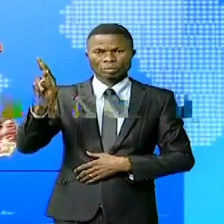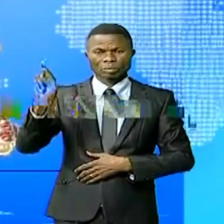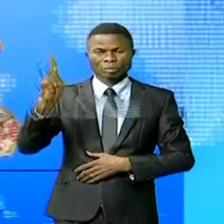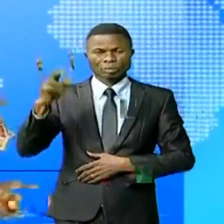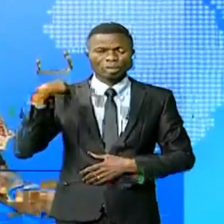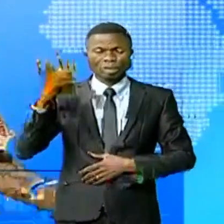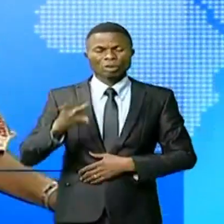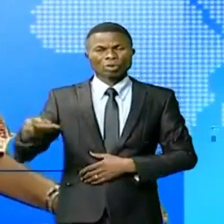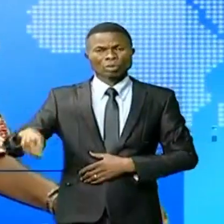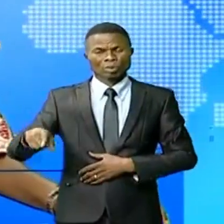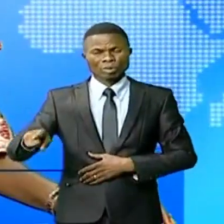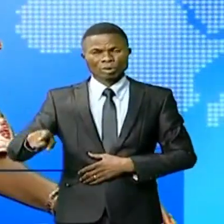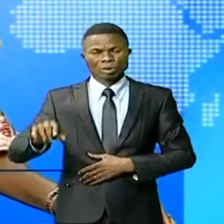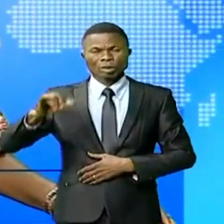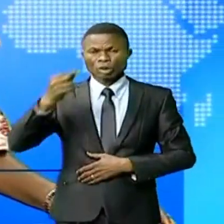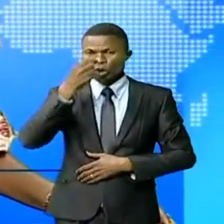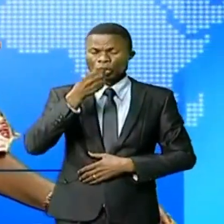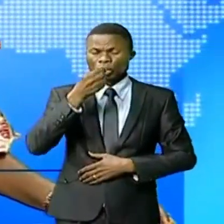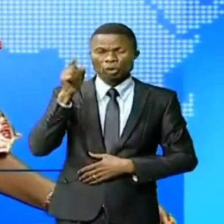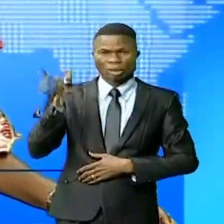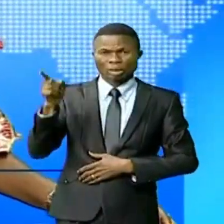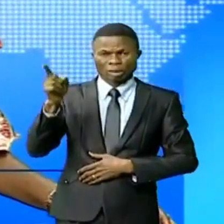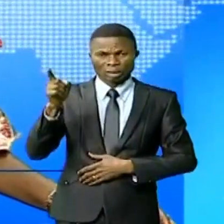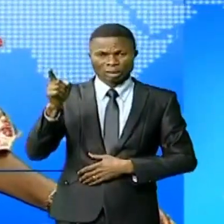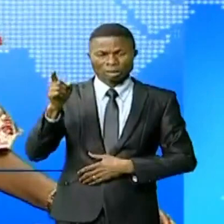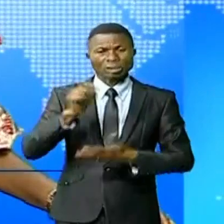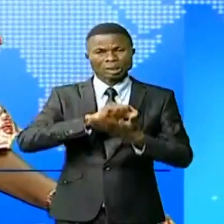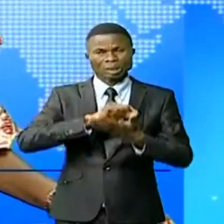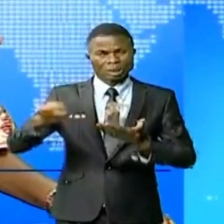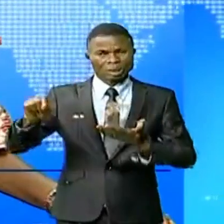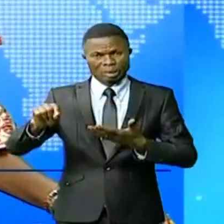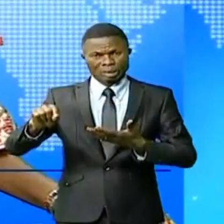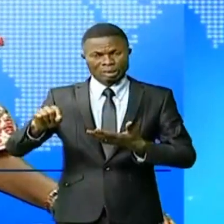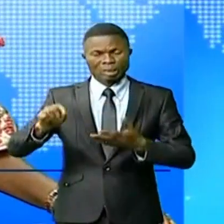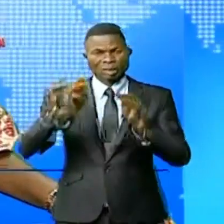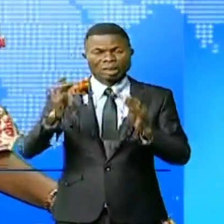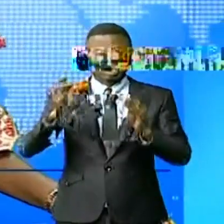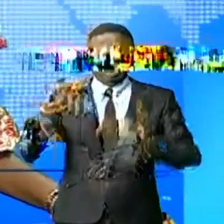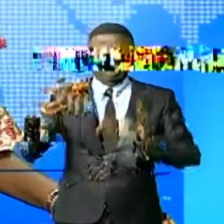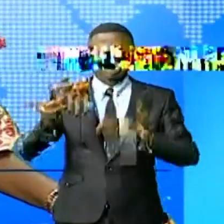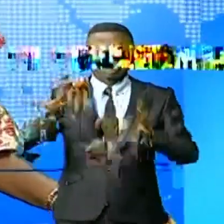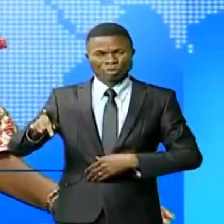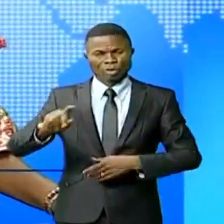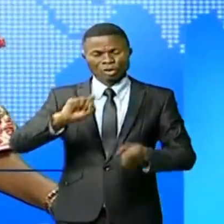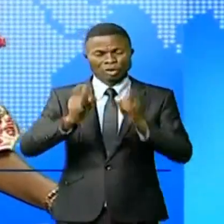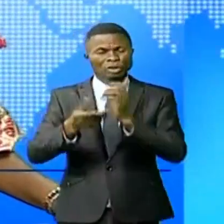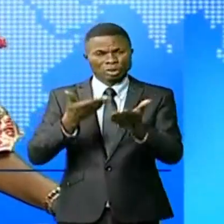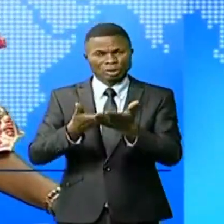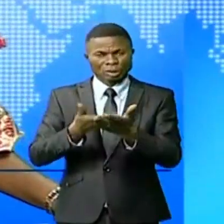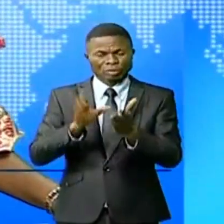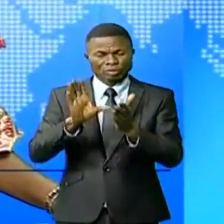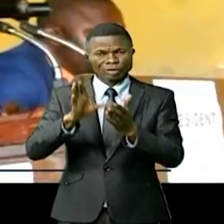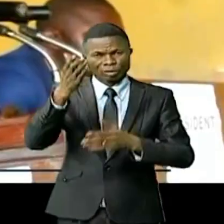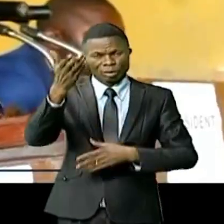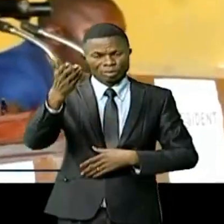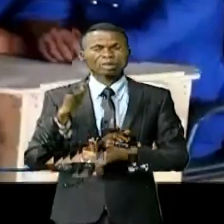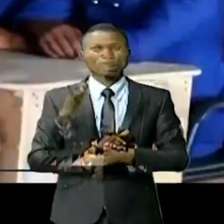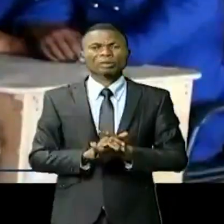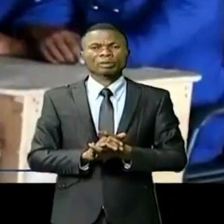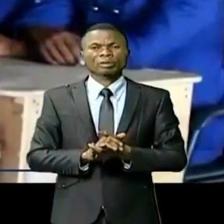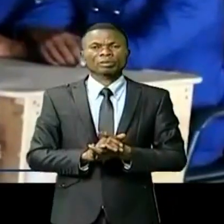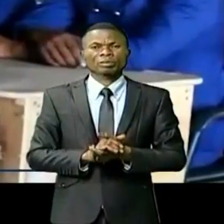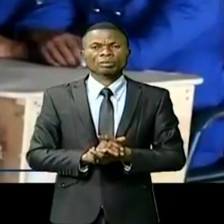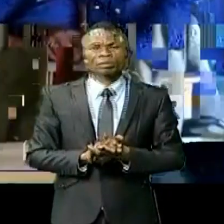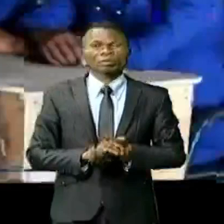la province Joseph Stéphane Moukoumadi a été déçu par l'Assemblée provinciale, nous dit ce reportage. La déchéance